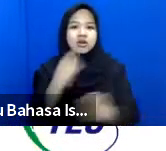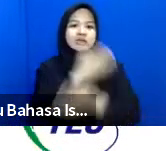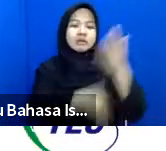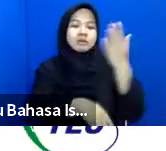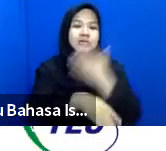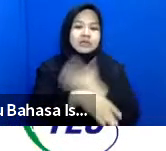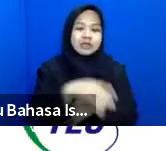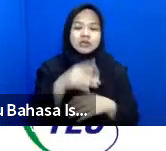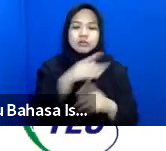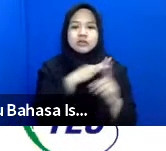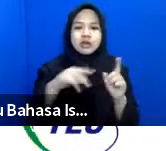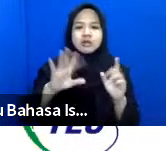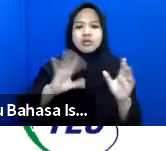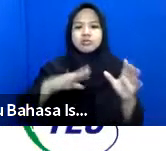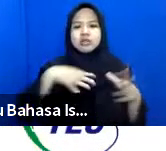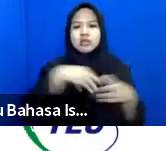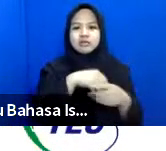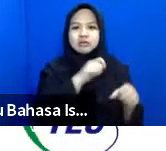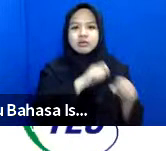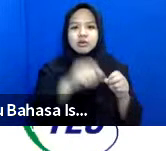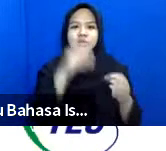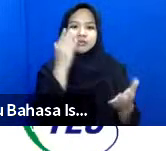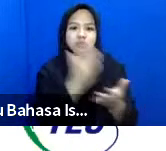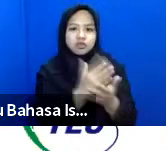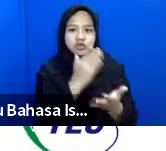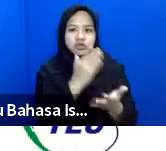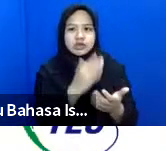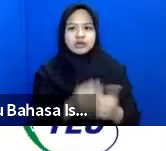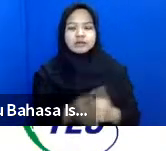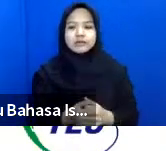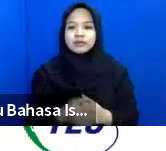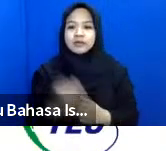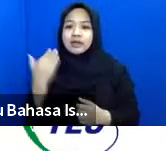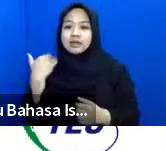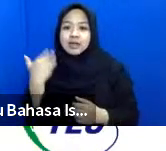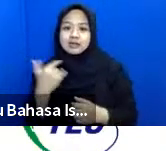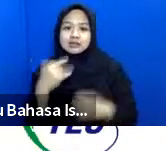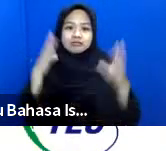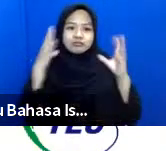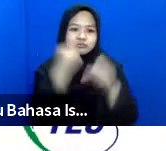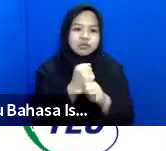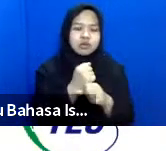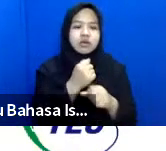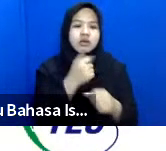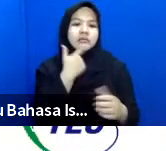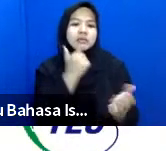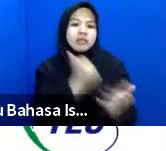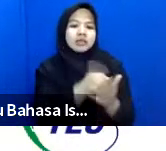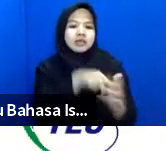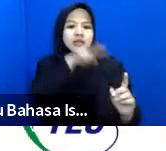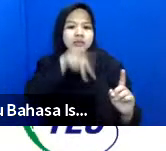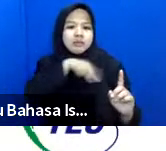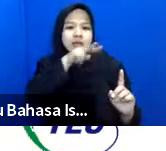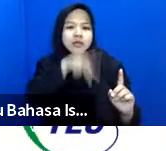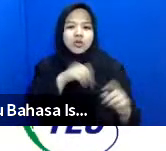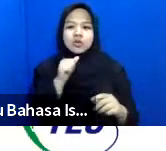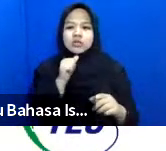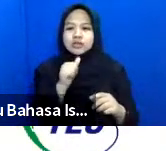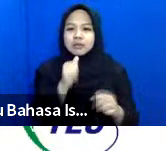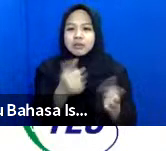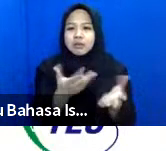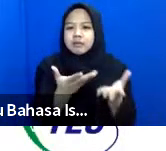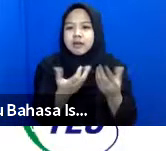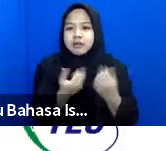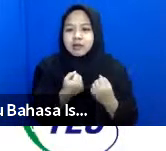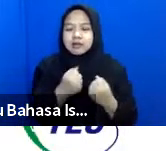disabilitas dan masyarakat harus terlibat dalam pengambilan keputusan dan tadi penekanan bahwa pentingnya memantau siapa yang mendapat